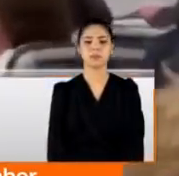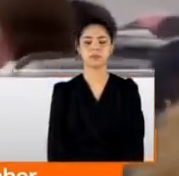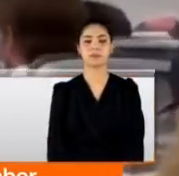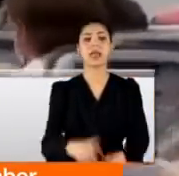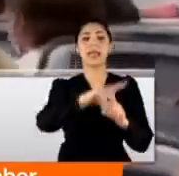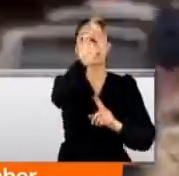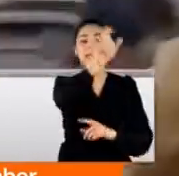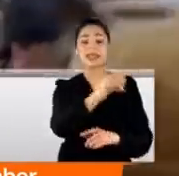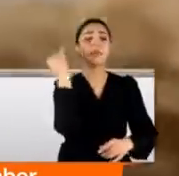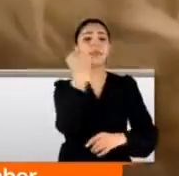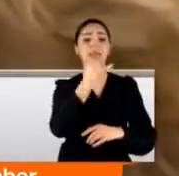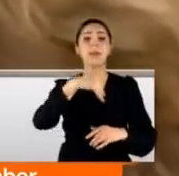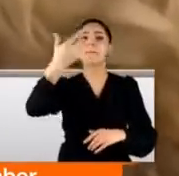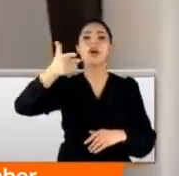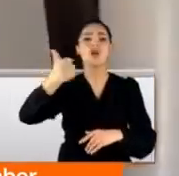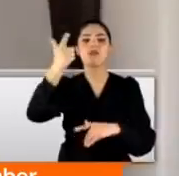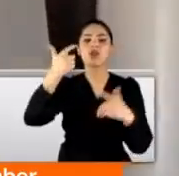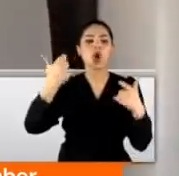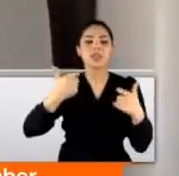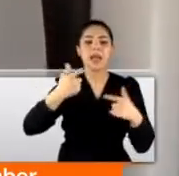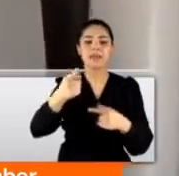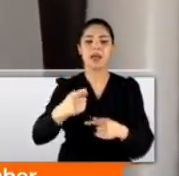Trump'a tepkinin bir başka görüntüsü de bu.